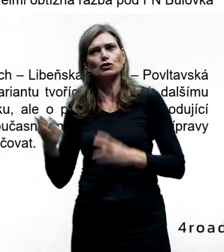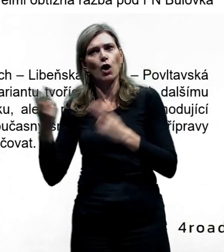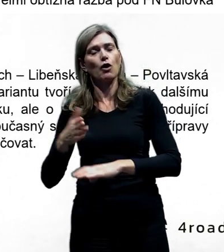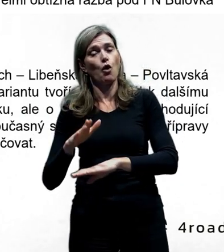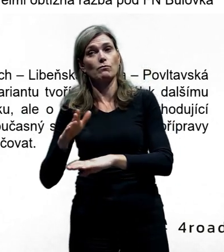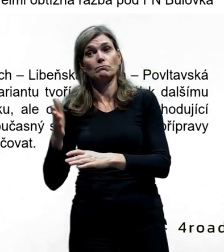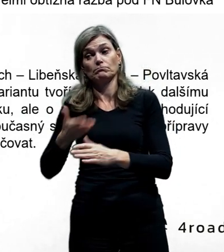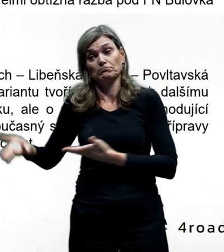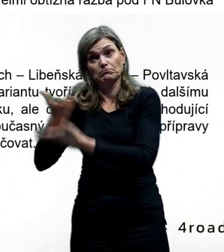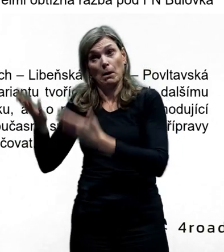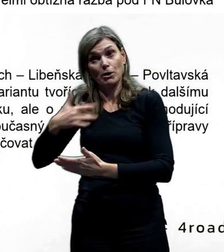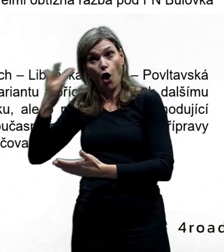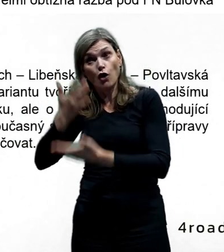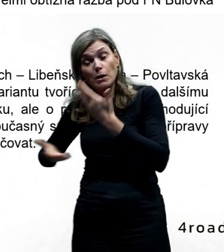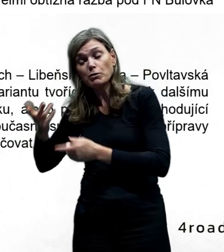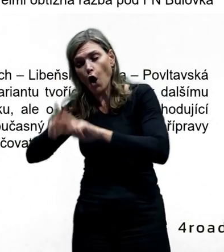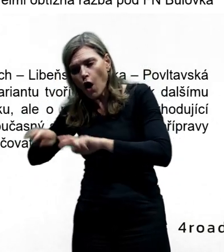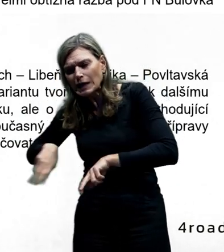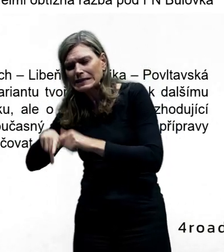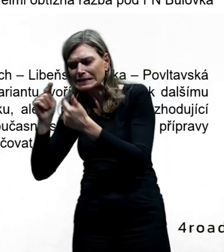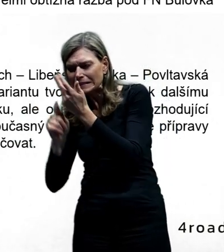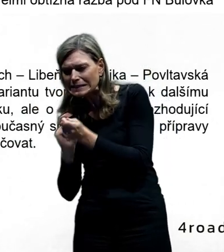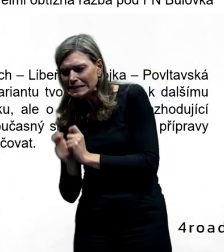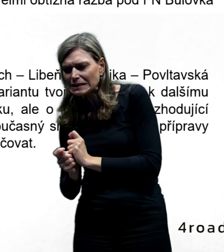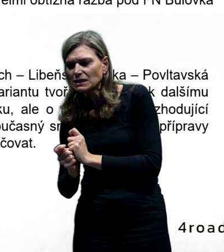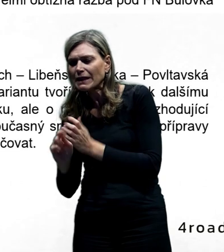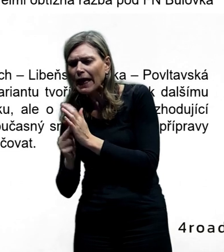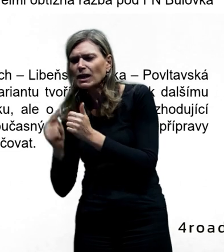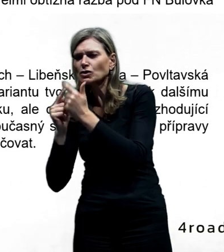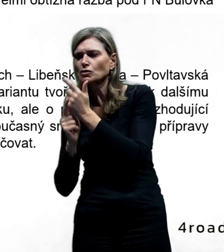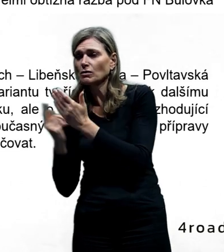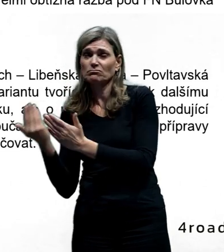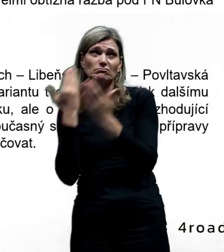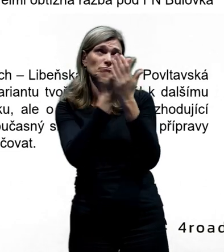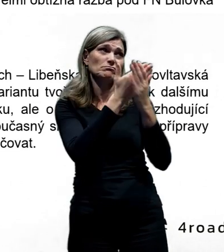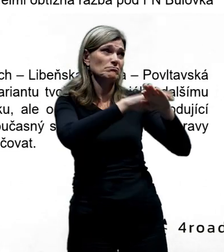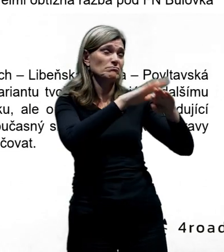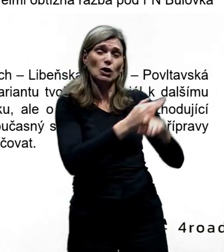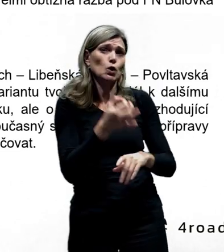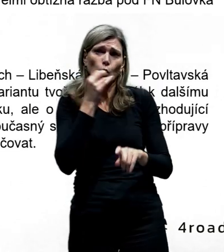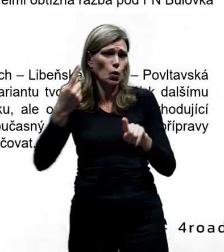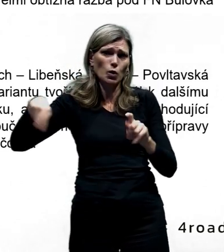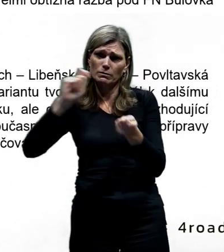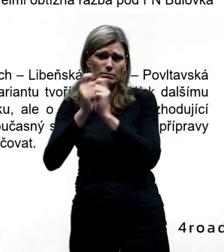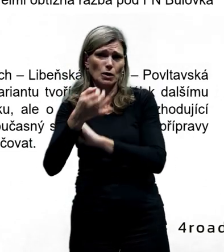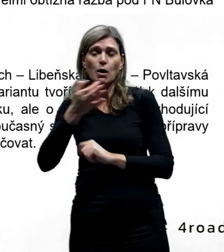výsledek, protože historicky se tady řešilo spousta variant,